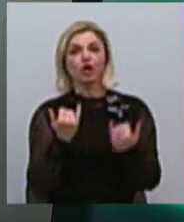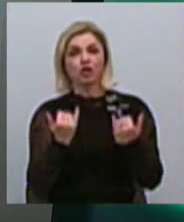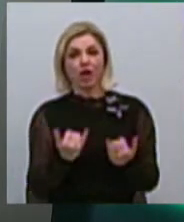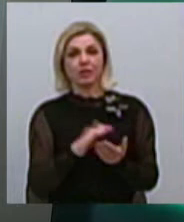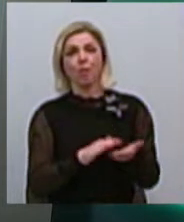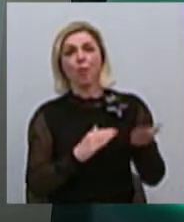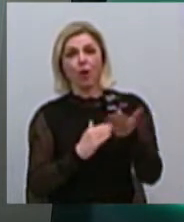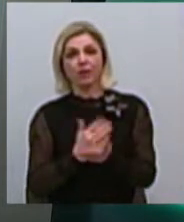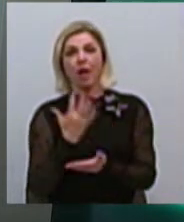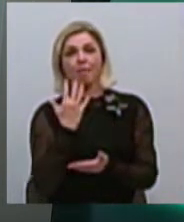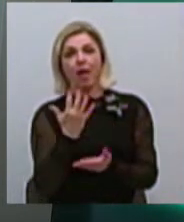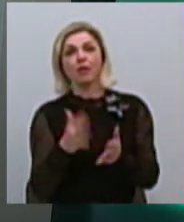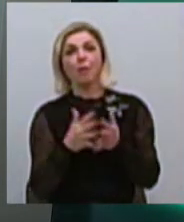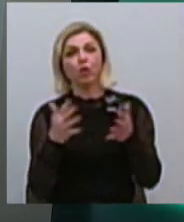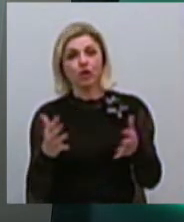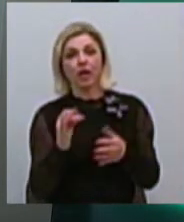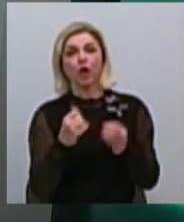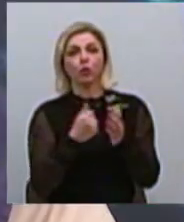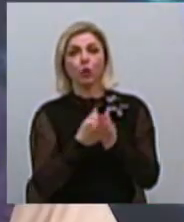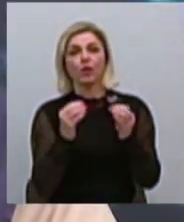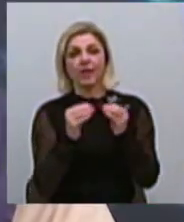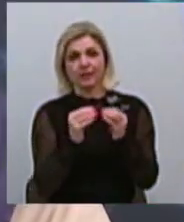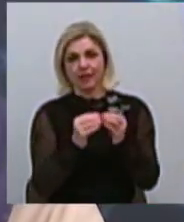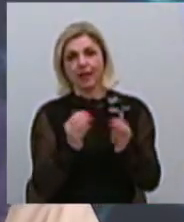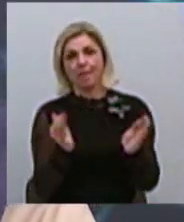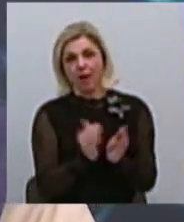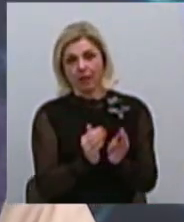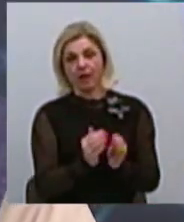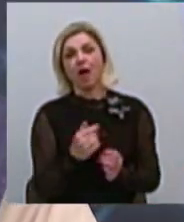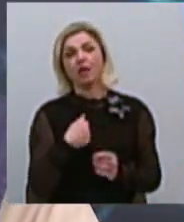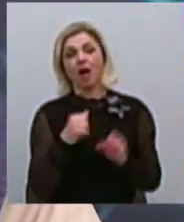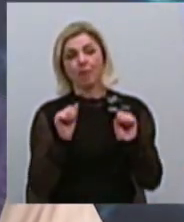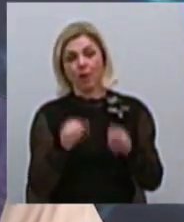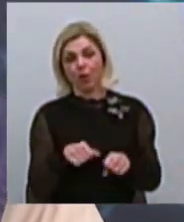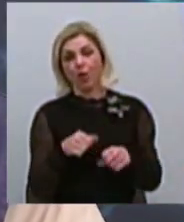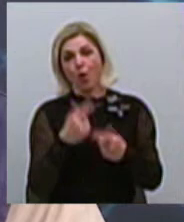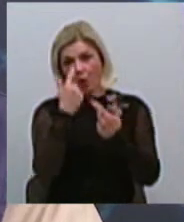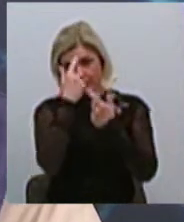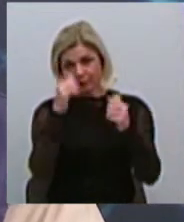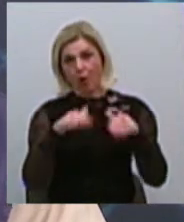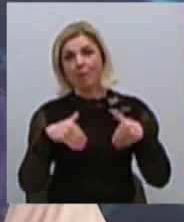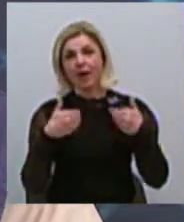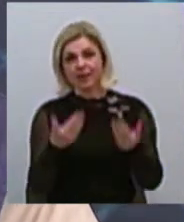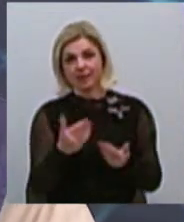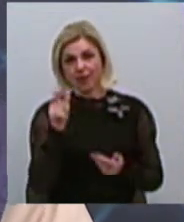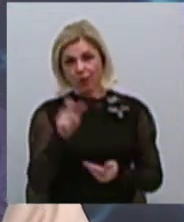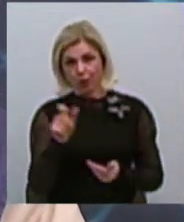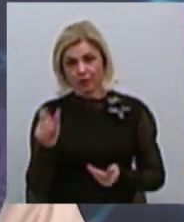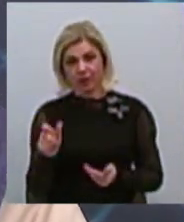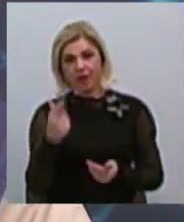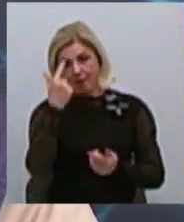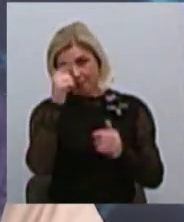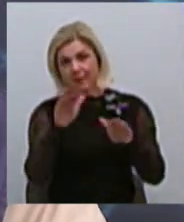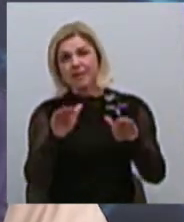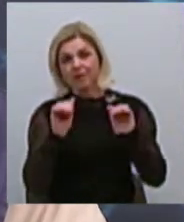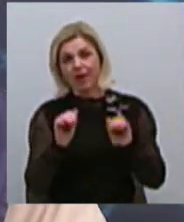якщо я не вибачу, 5 великих проєктів і до 10 малих проєктів. Я можу лише только обратитися к горожанам, призвати їх, участвувати